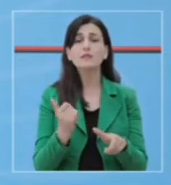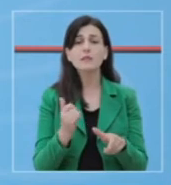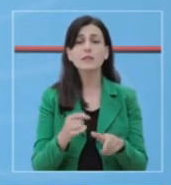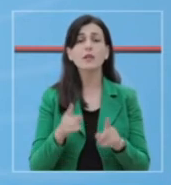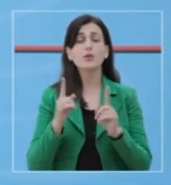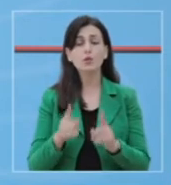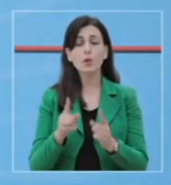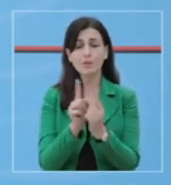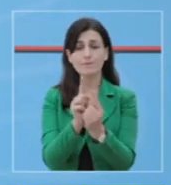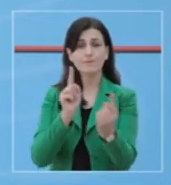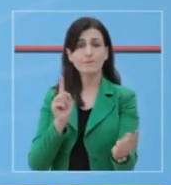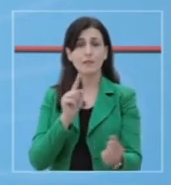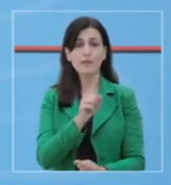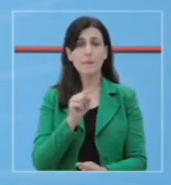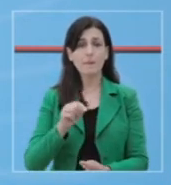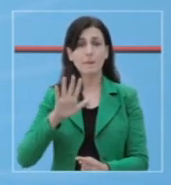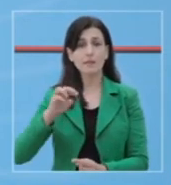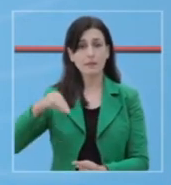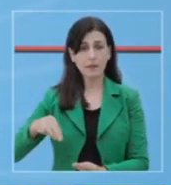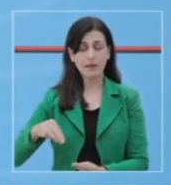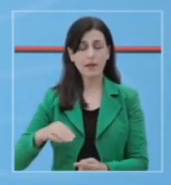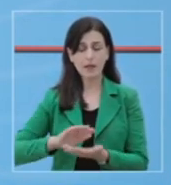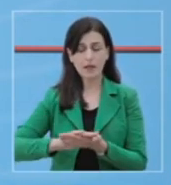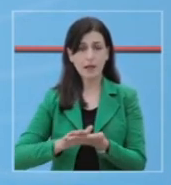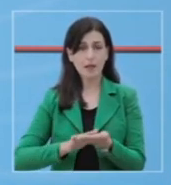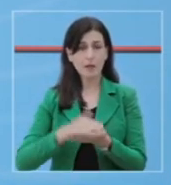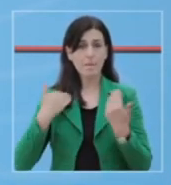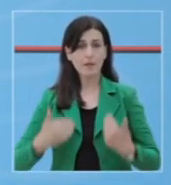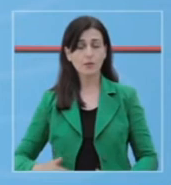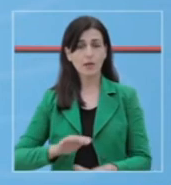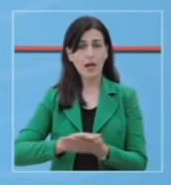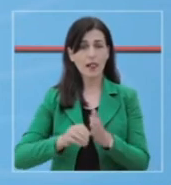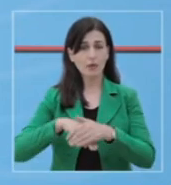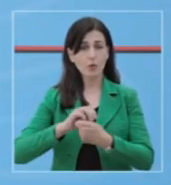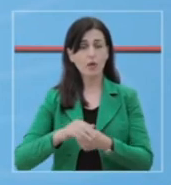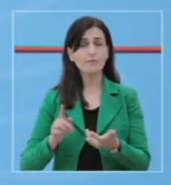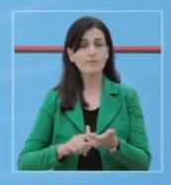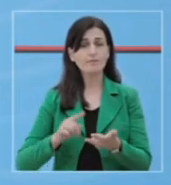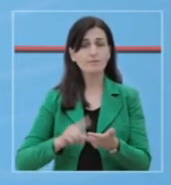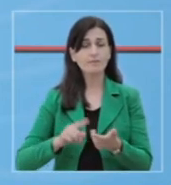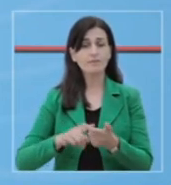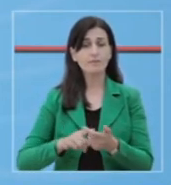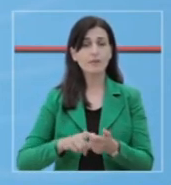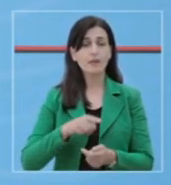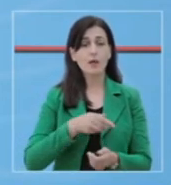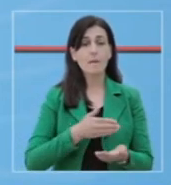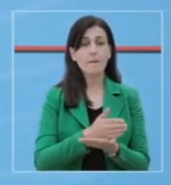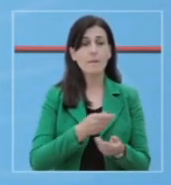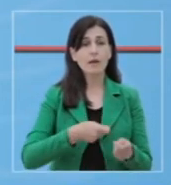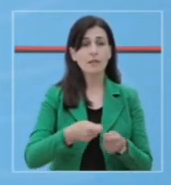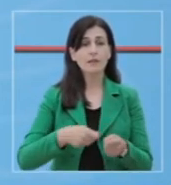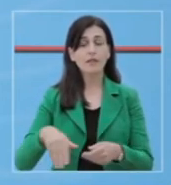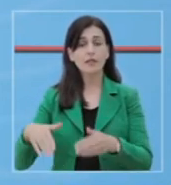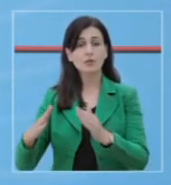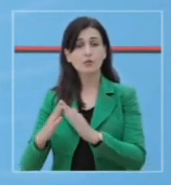ruajmë distancën 1.5 m nga njëri tjetri, të më ruajmë higjenën personale, të lajmë duar të vazhdimisht bizneset dhe institucionet